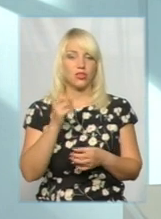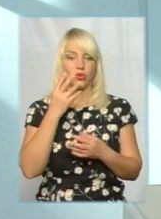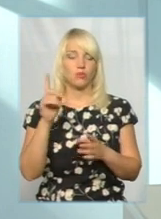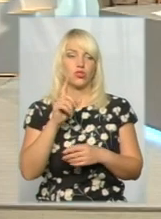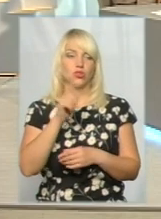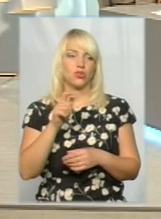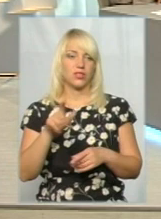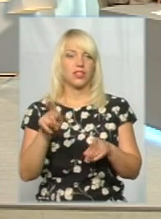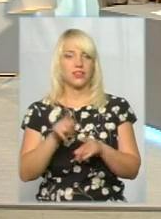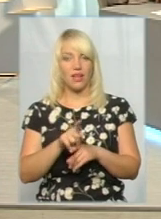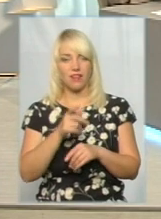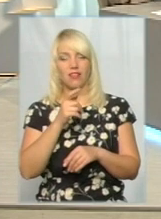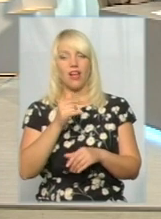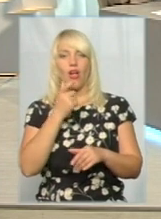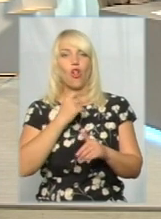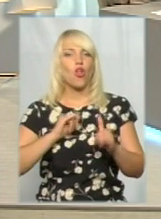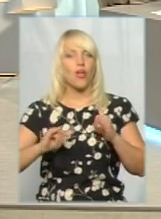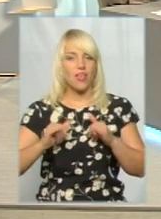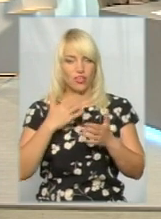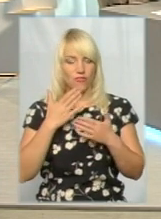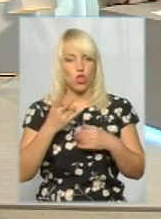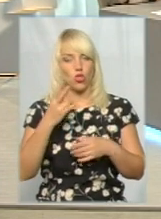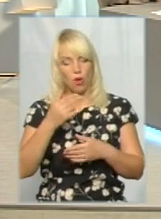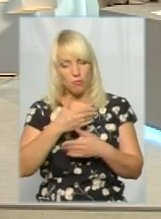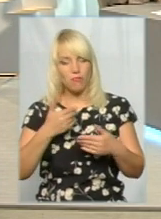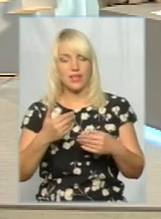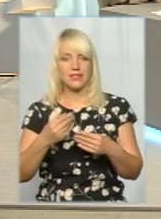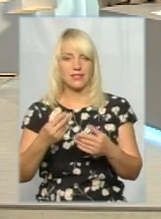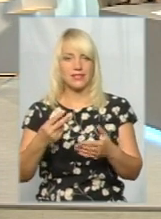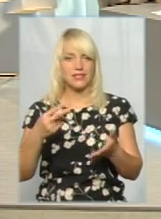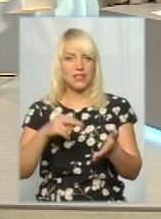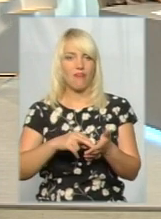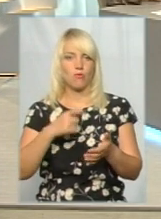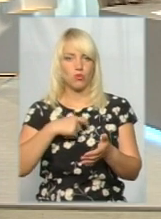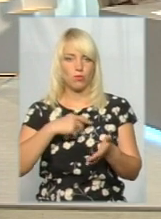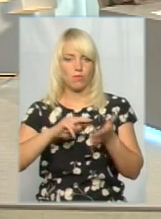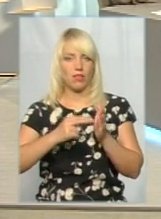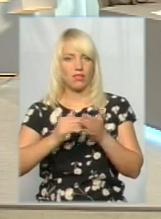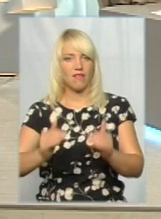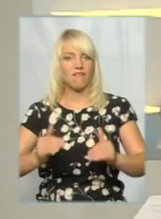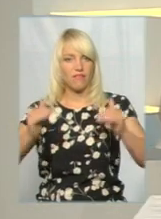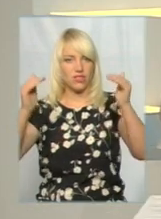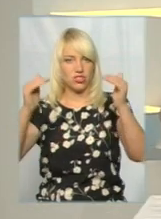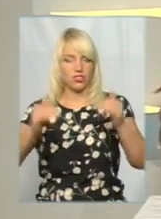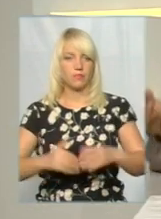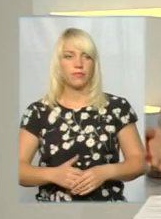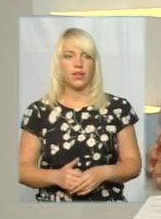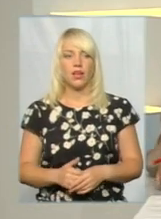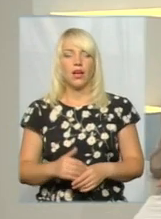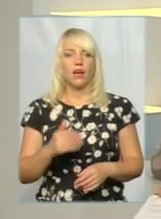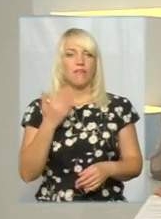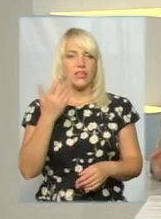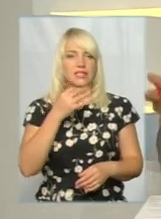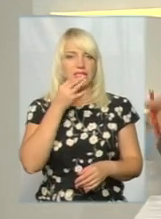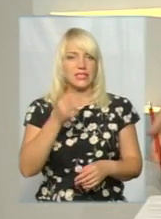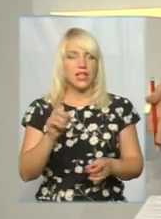мешканці так лояльно до того ставляться, але ми ставимо собі вищу планку, ніж воно зараз є. Але от ви сказали про те, що можуть